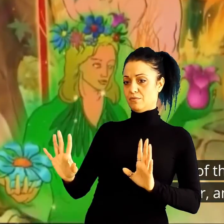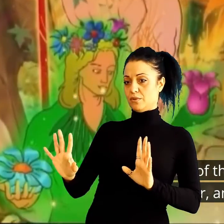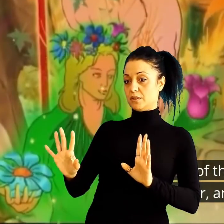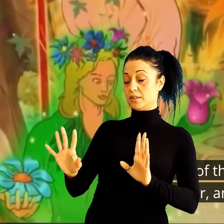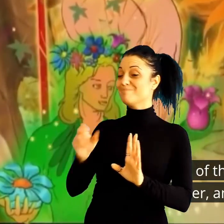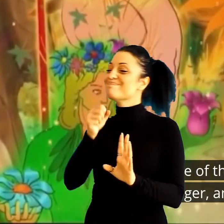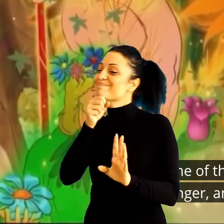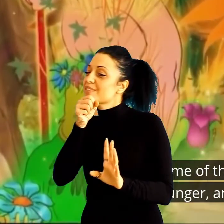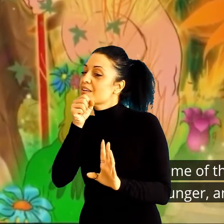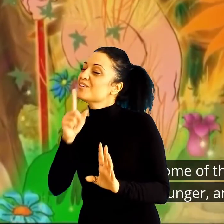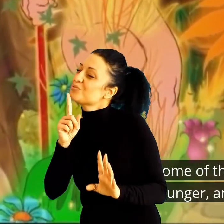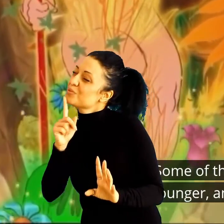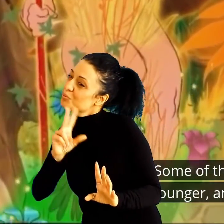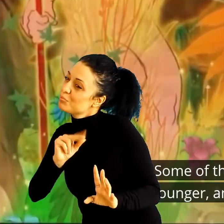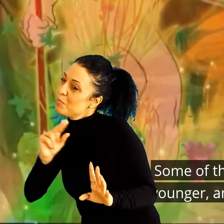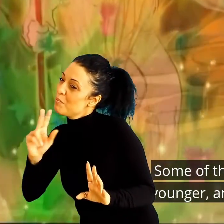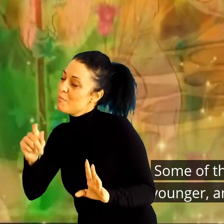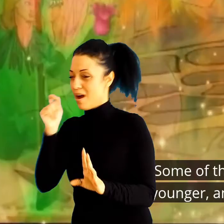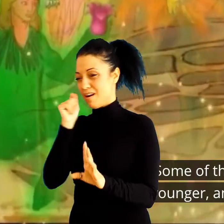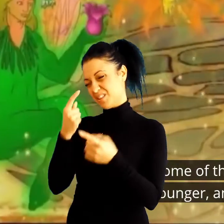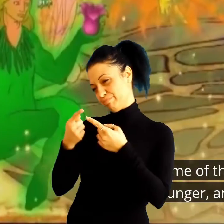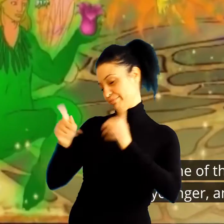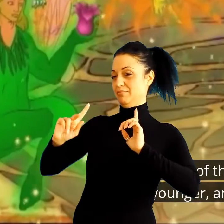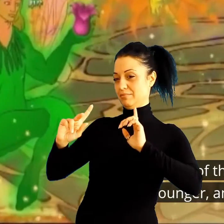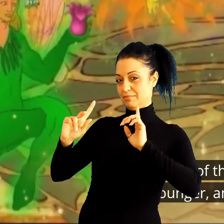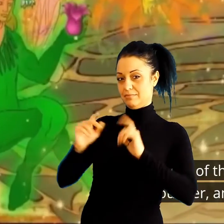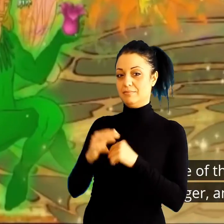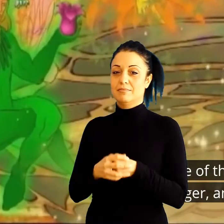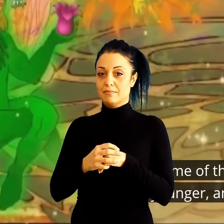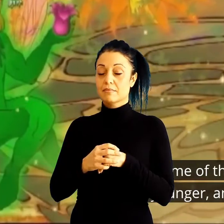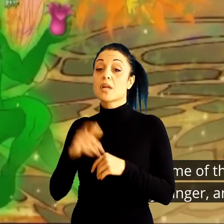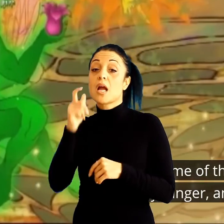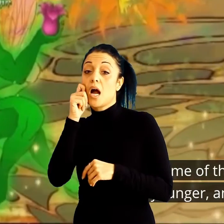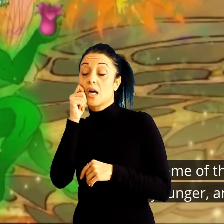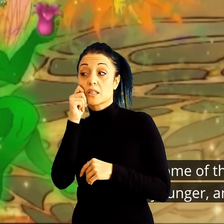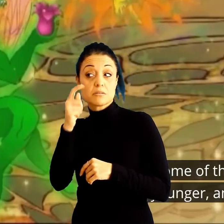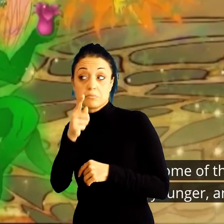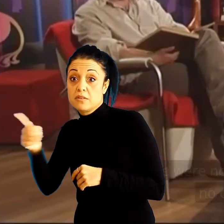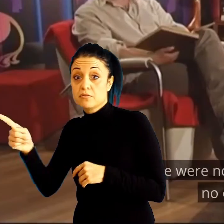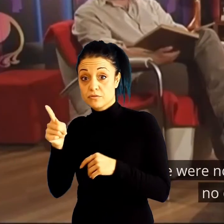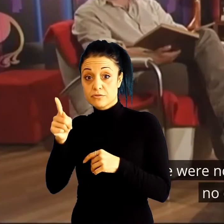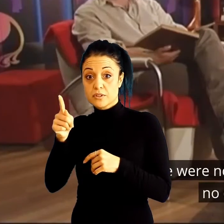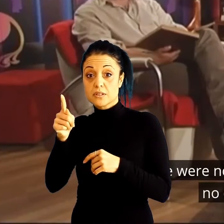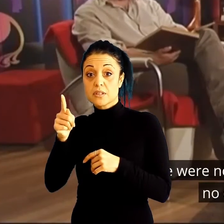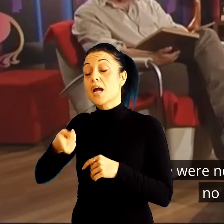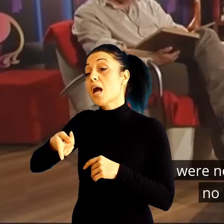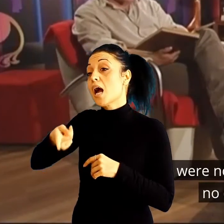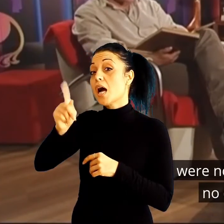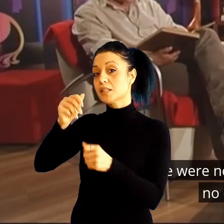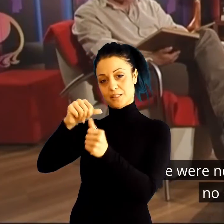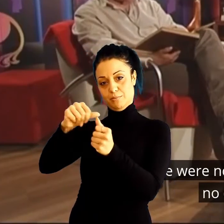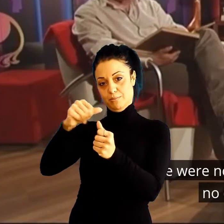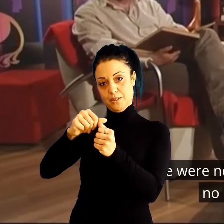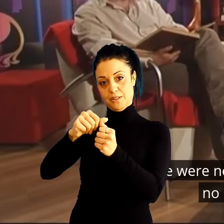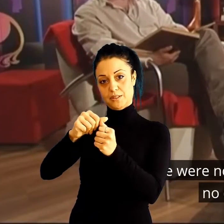биле помлади, а еден од ниф бил многу низок. Кус! Тоа не биле обични